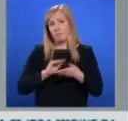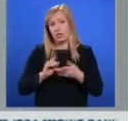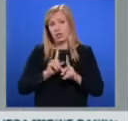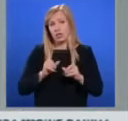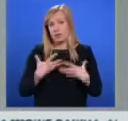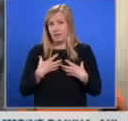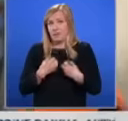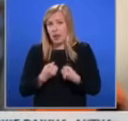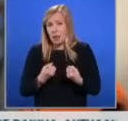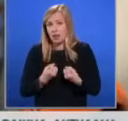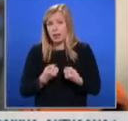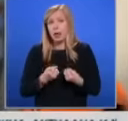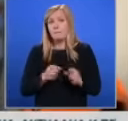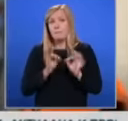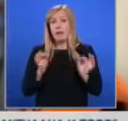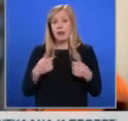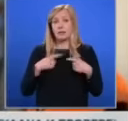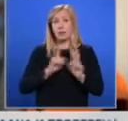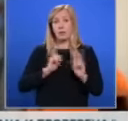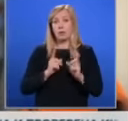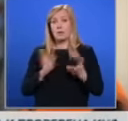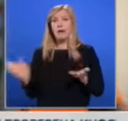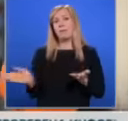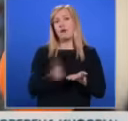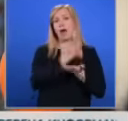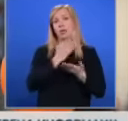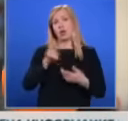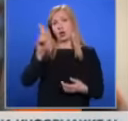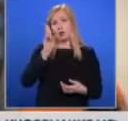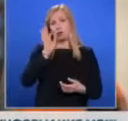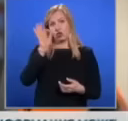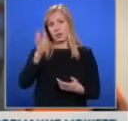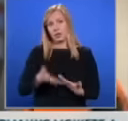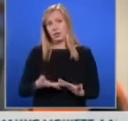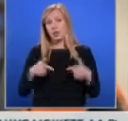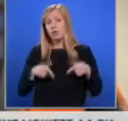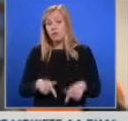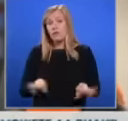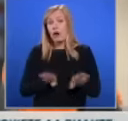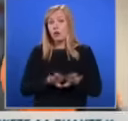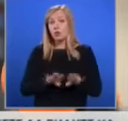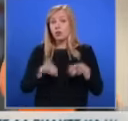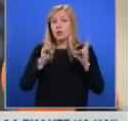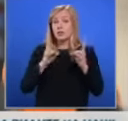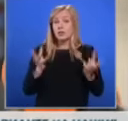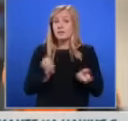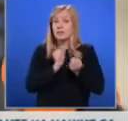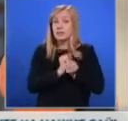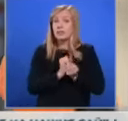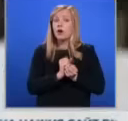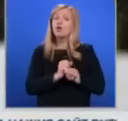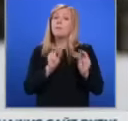премахне ученика. Аз не мога да премахна ученик. Това като решение се взима от